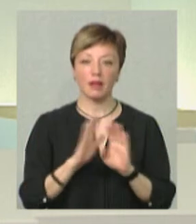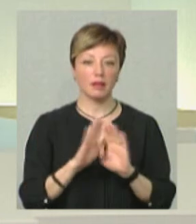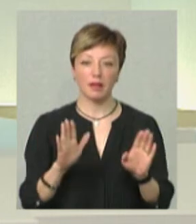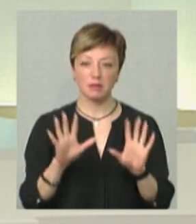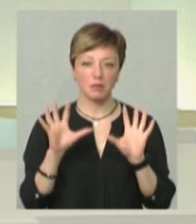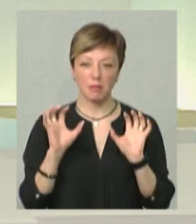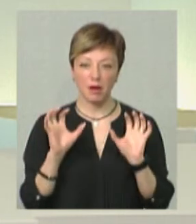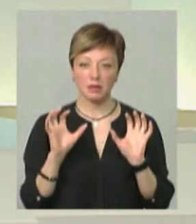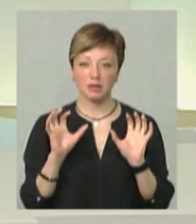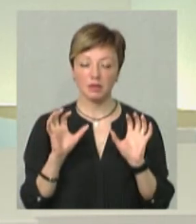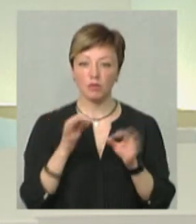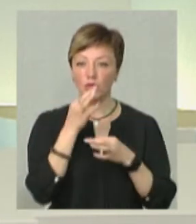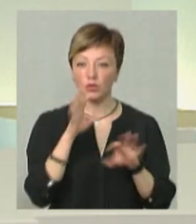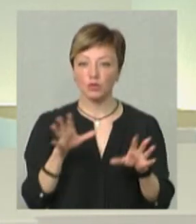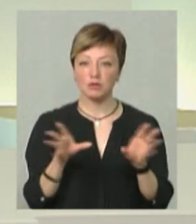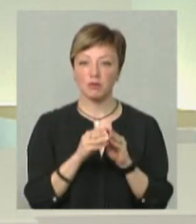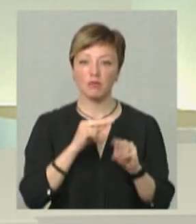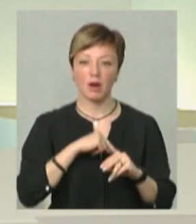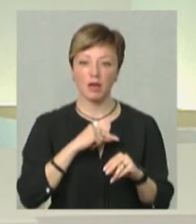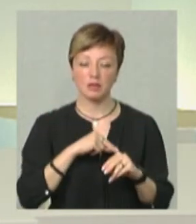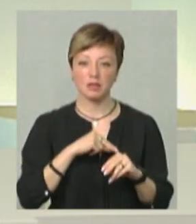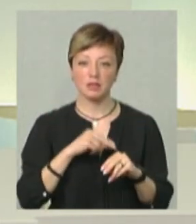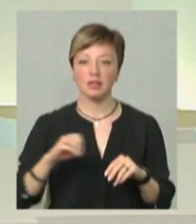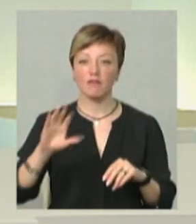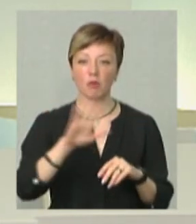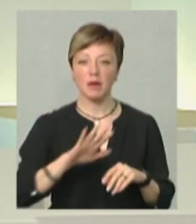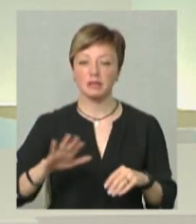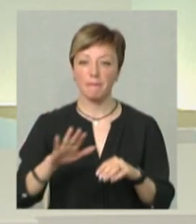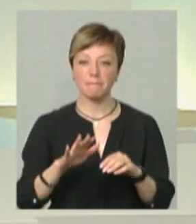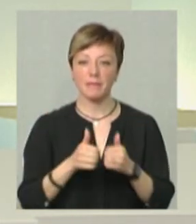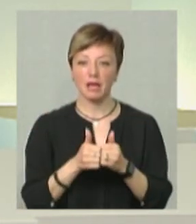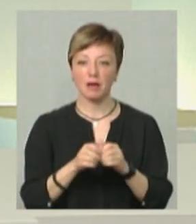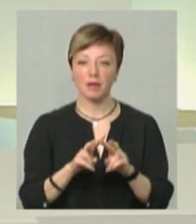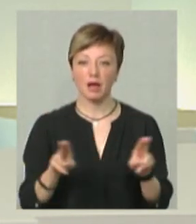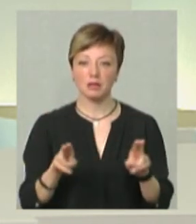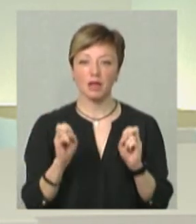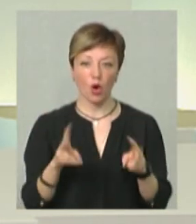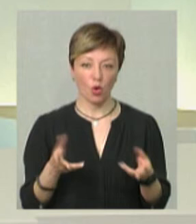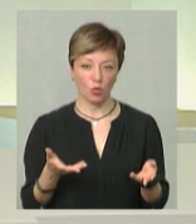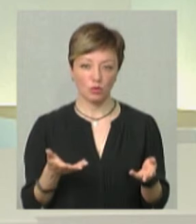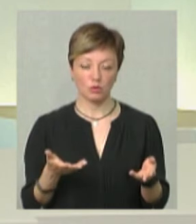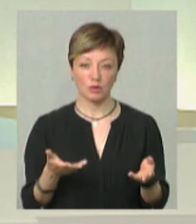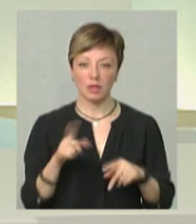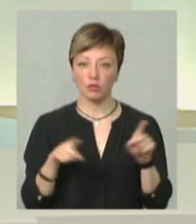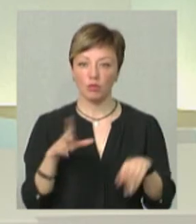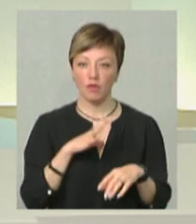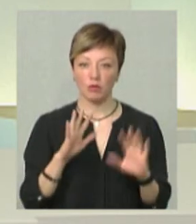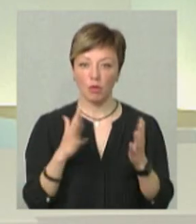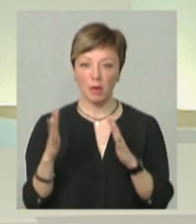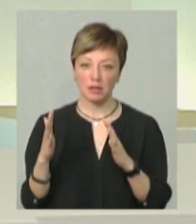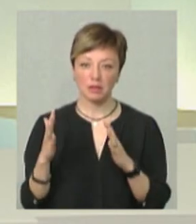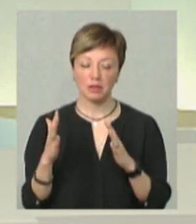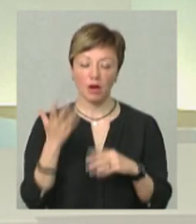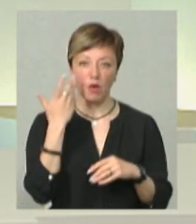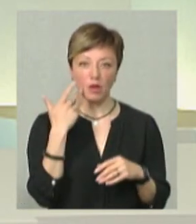не сприймати будь-яку співпрацю з європейськими партнерами як якусь загрозу. Тому що інколи бувають такі